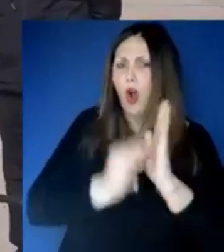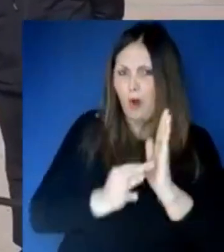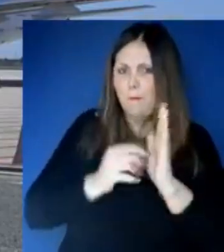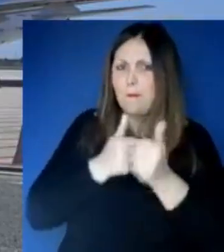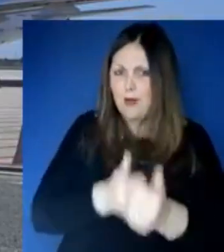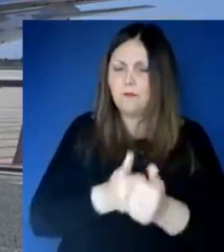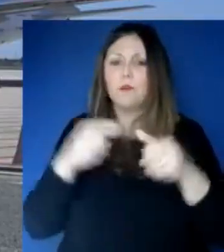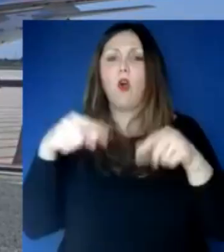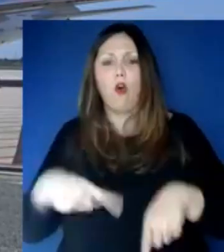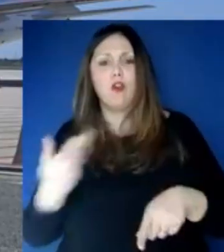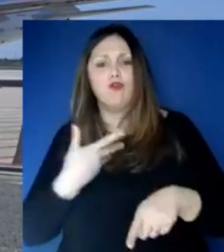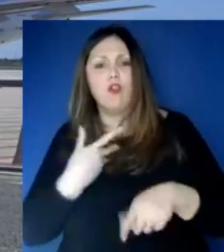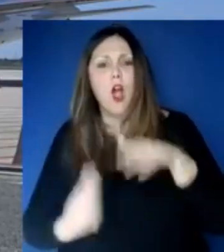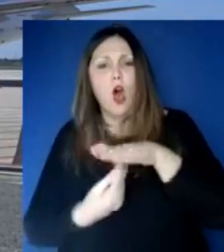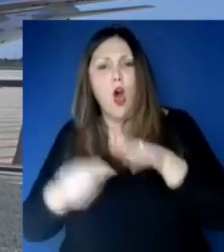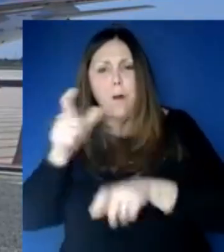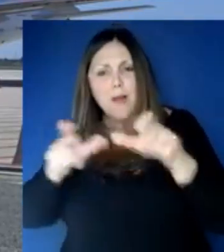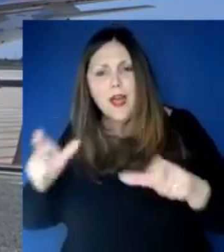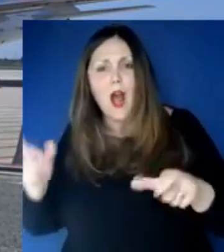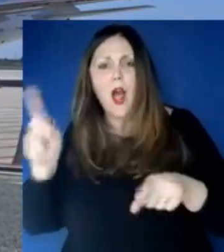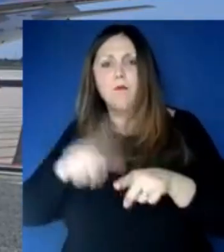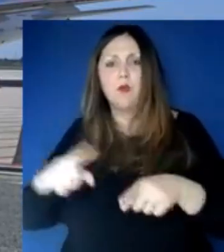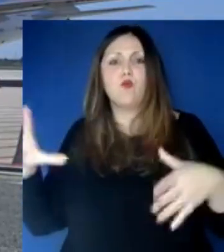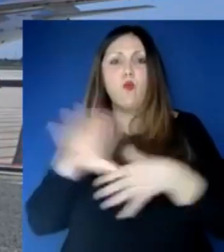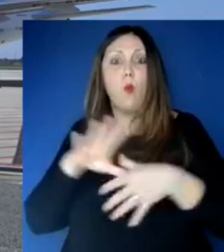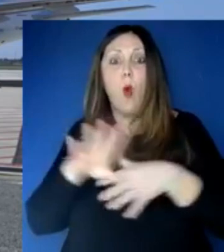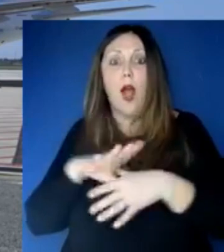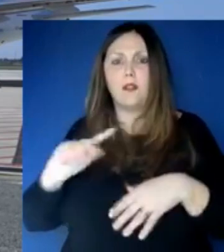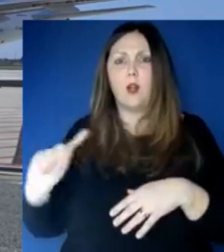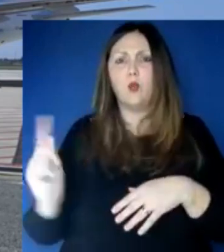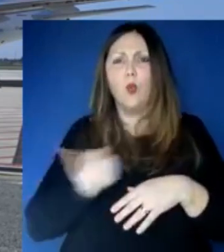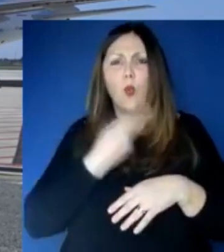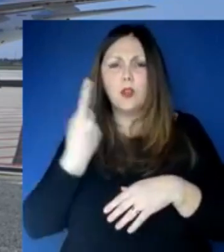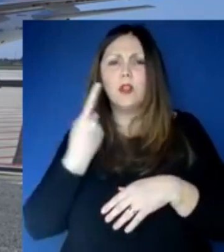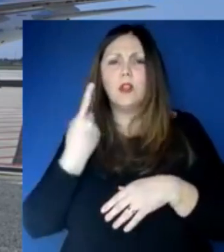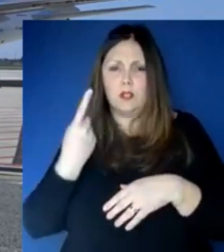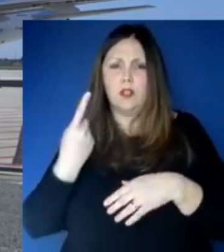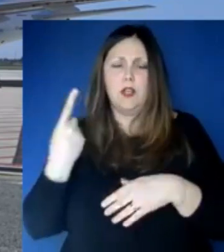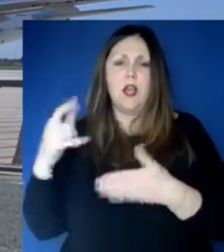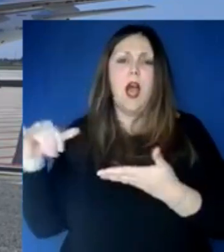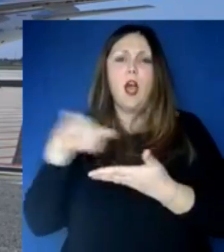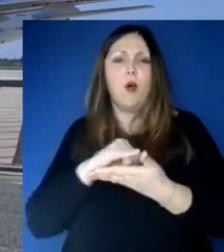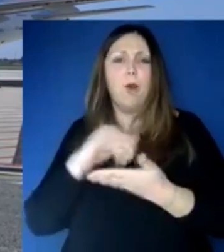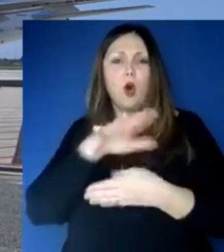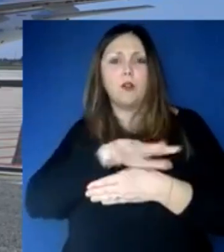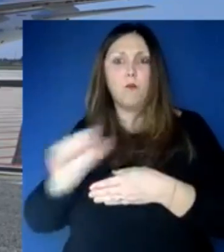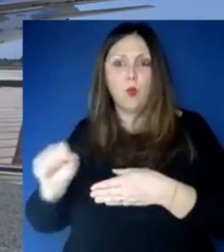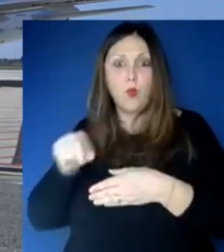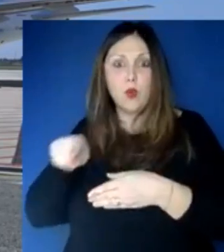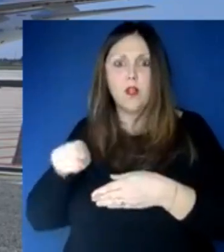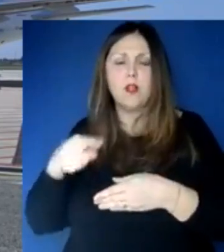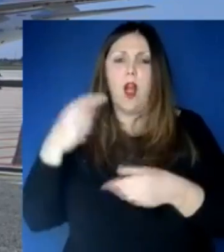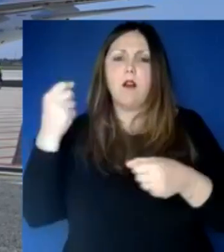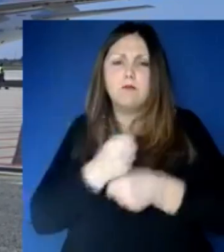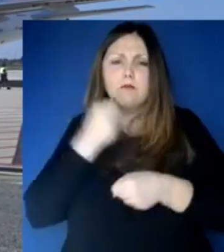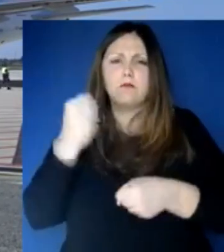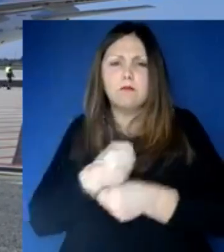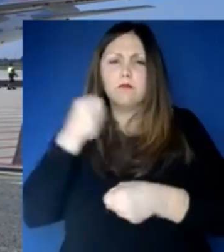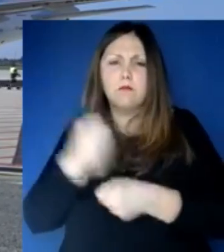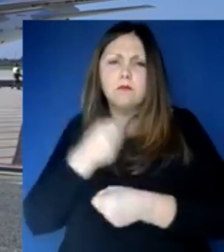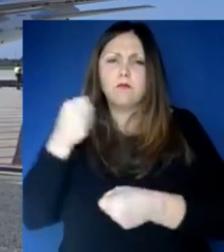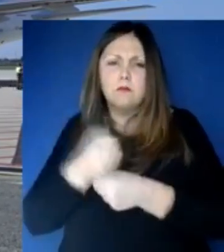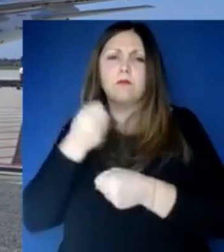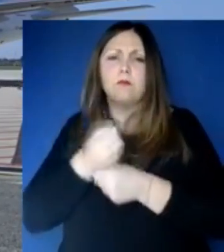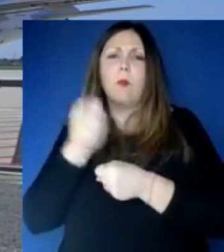servizio di questa attività, di questa attività importante. Ricordiamolo, tutto questo è stato possibile